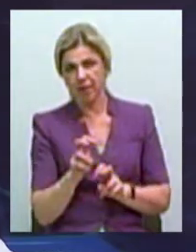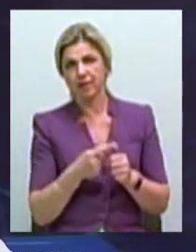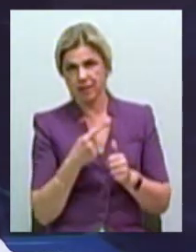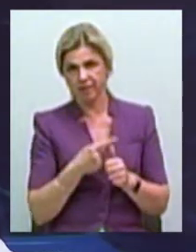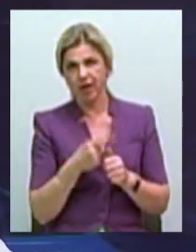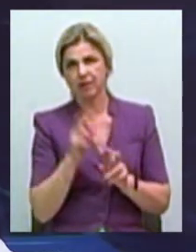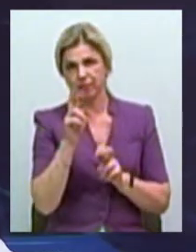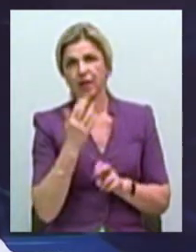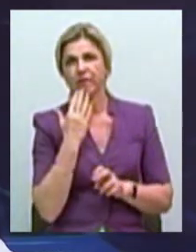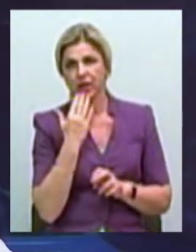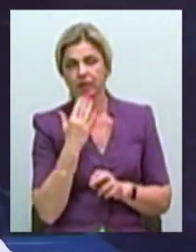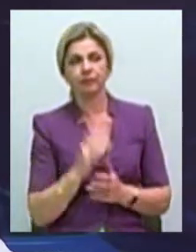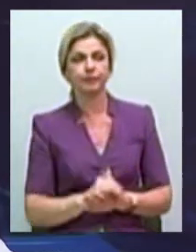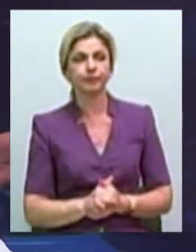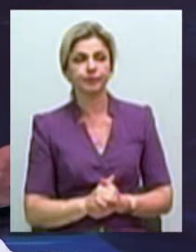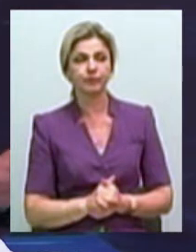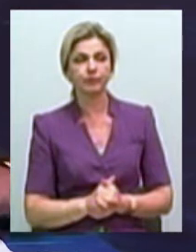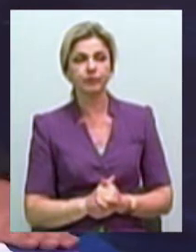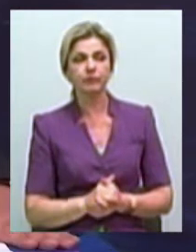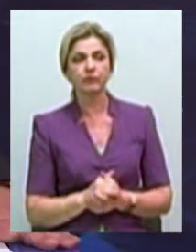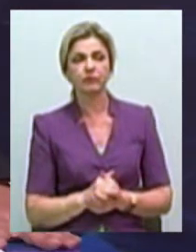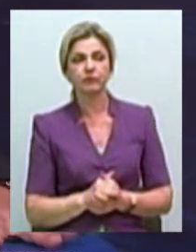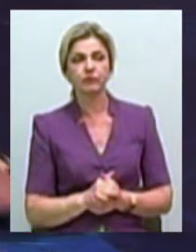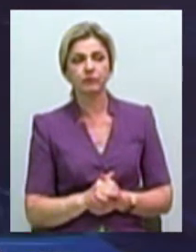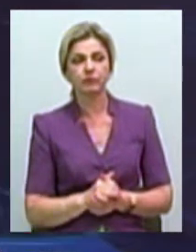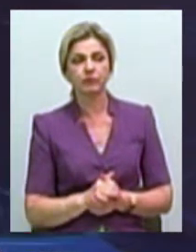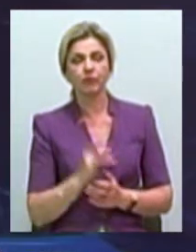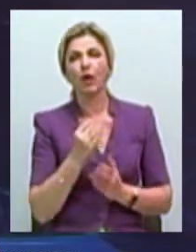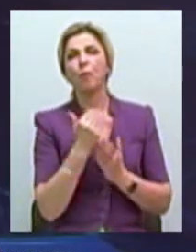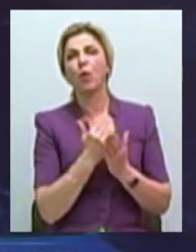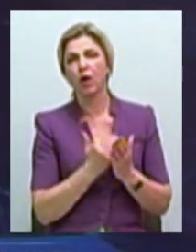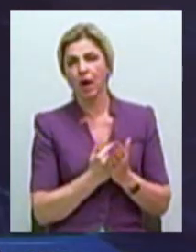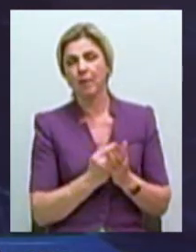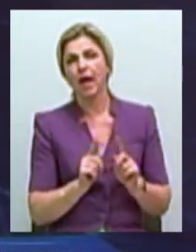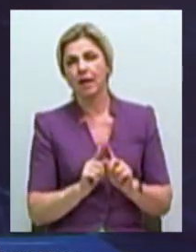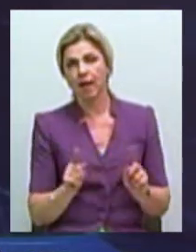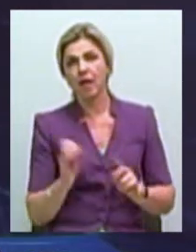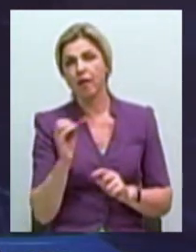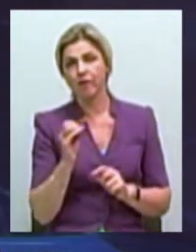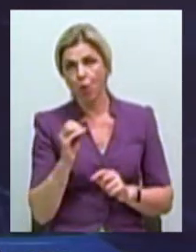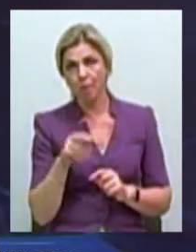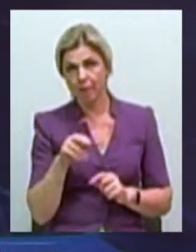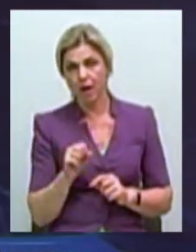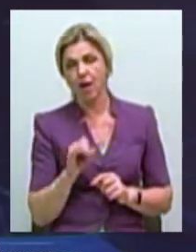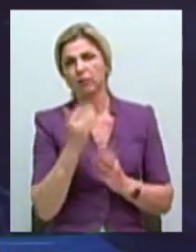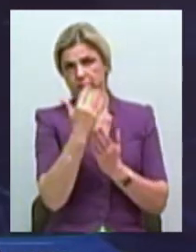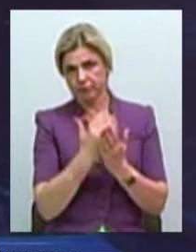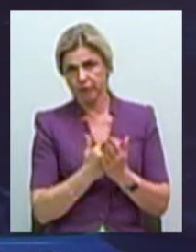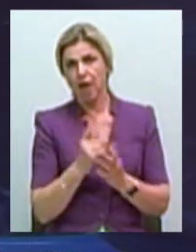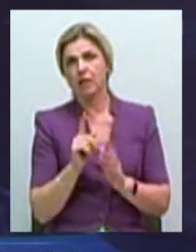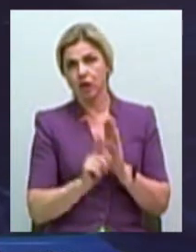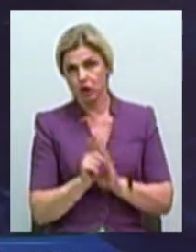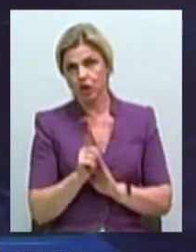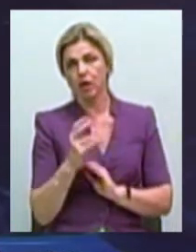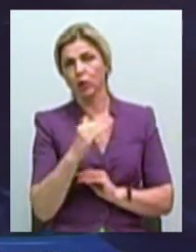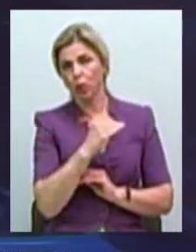фонд Билла Мелинды Гейтс, это и инструменты программы Креативная Европа, для того, чтобы для начала на уровне